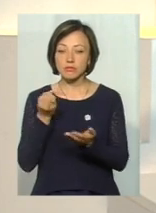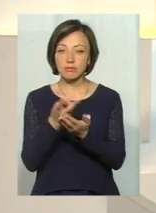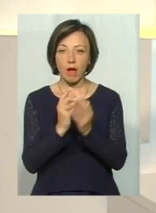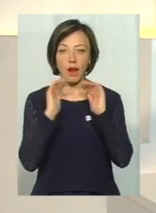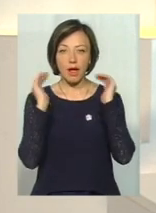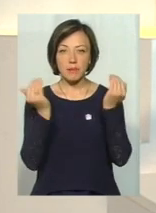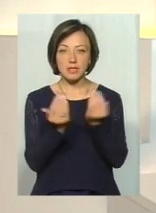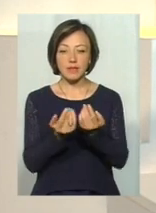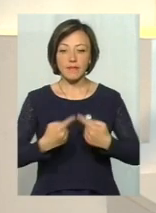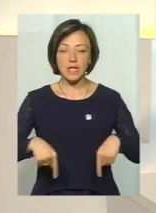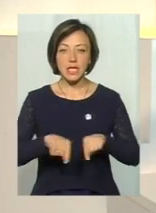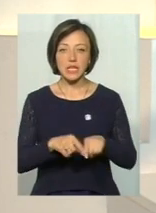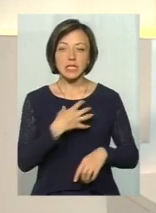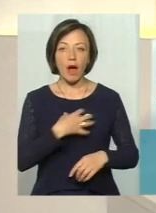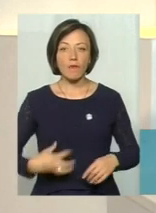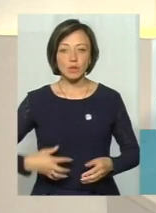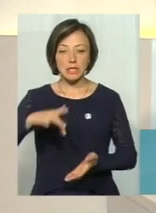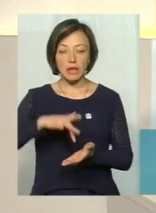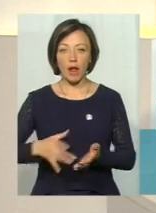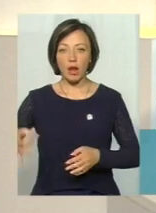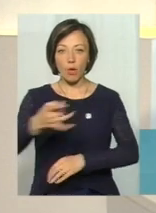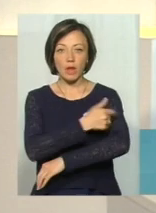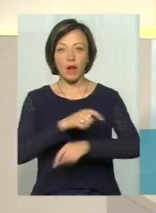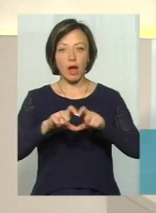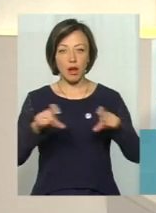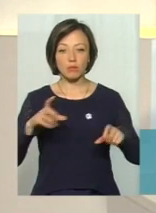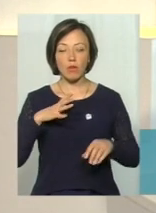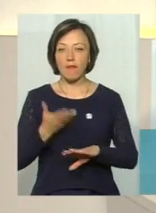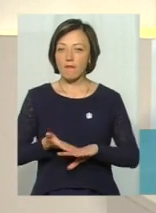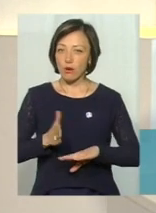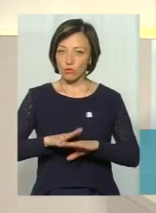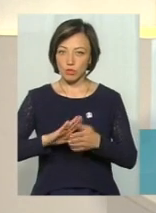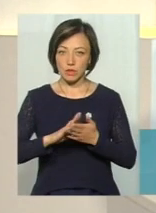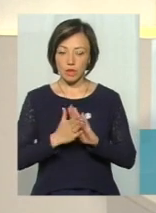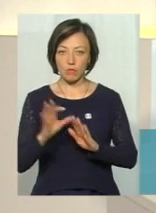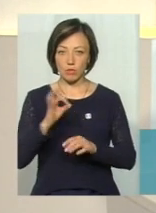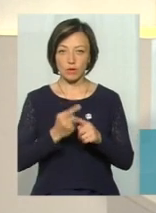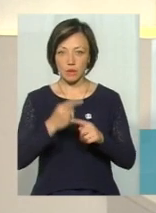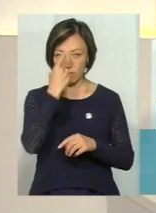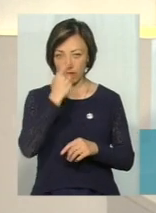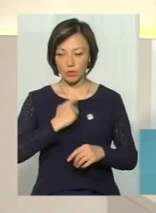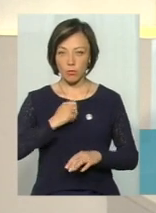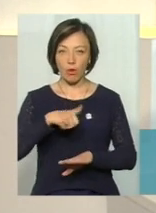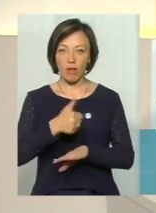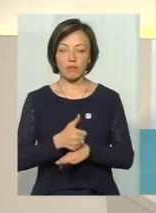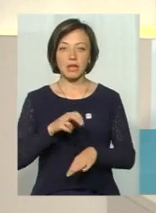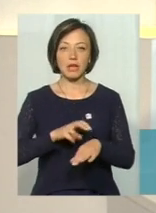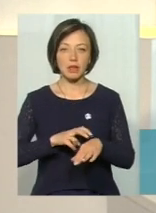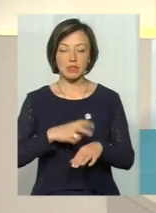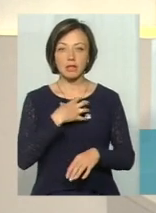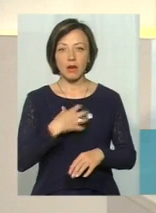відділення Славуцької центральної районної лікарні. На той момент вона перебувала у важкому стані. Про це повідомив нам головний лікар